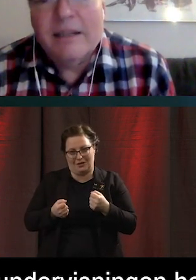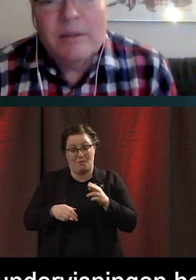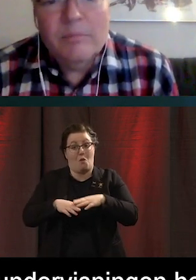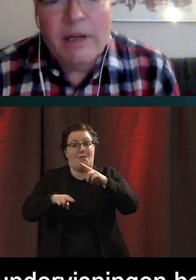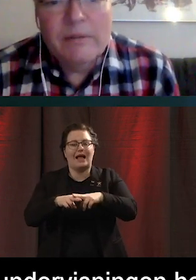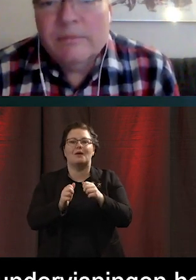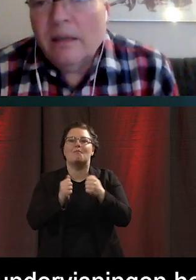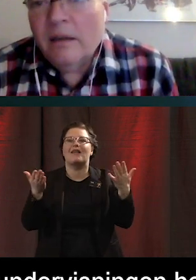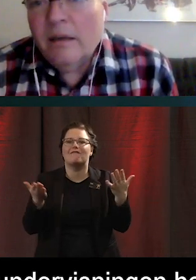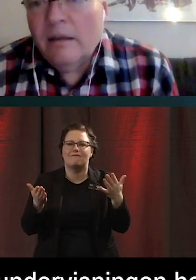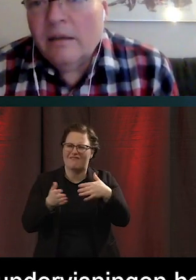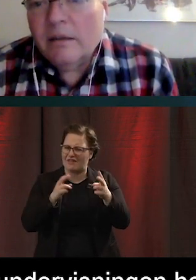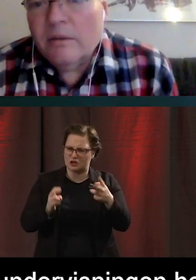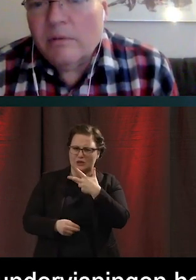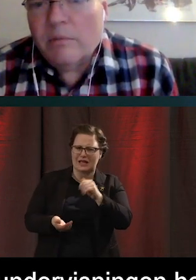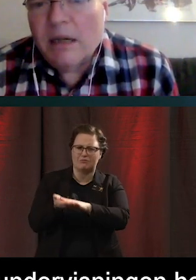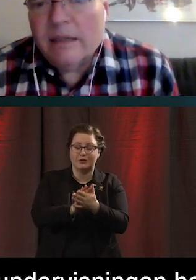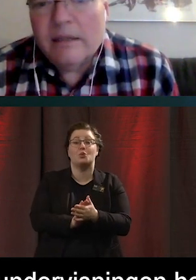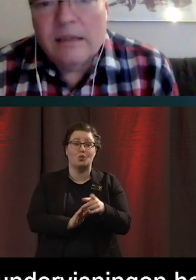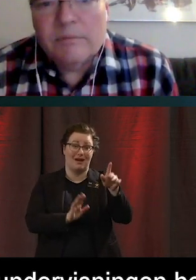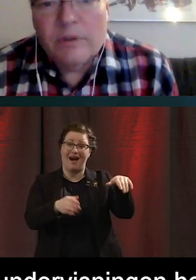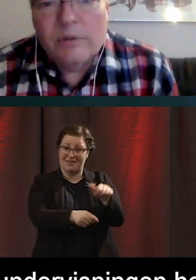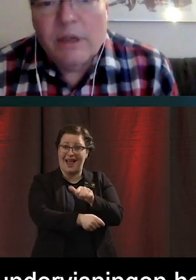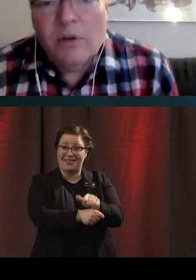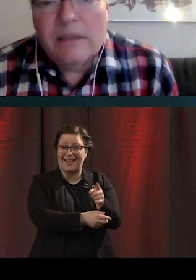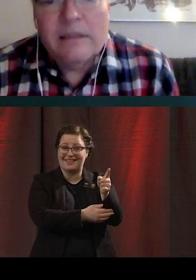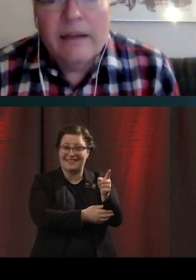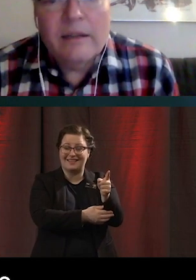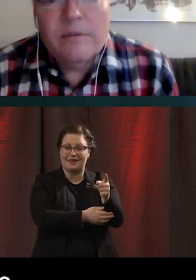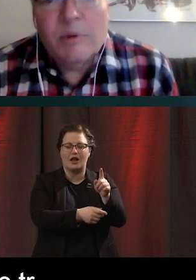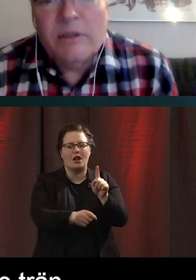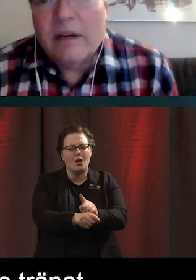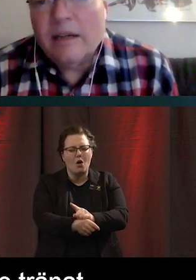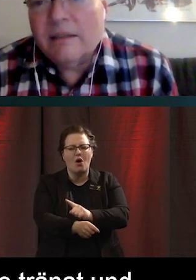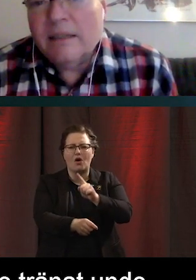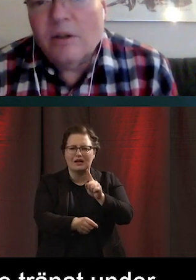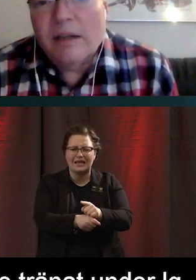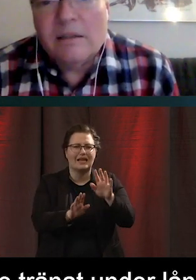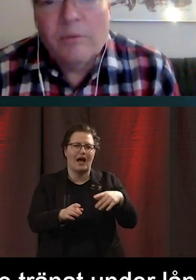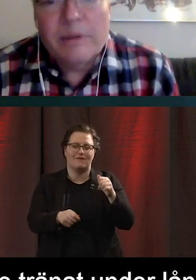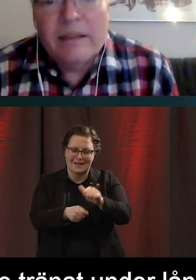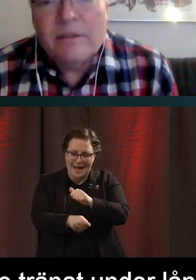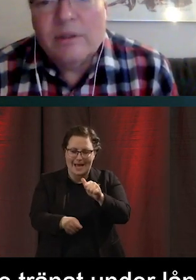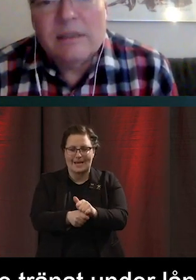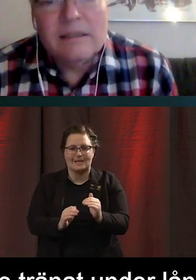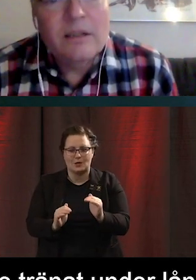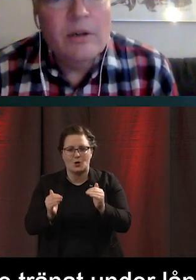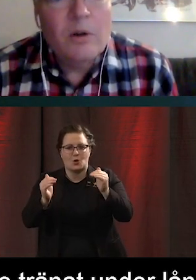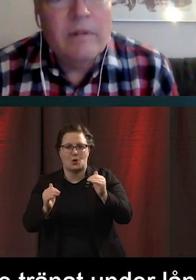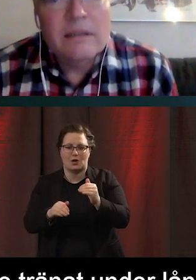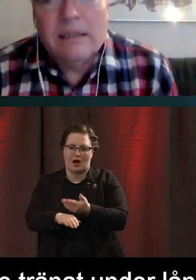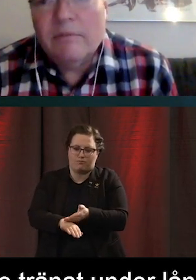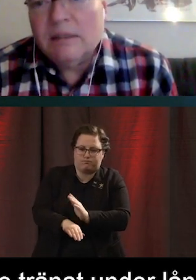hade tränat på det här. De hade under lång tid tränat på att öka sin digitala kompetens. Och att